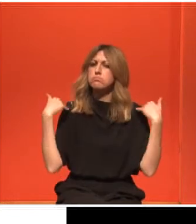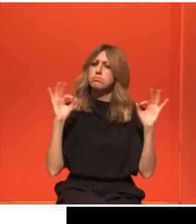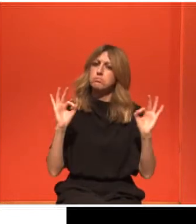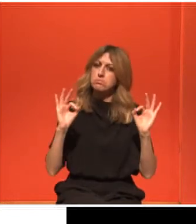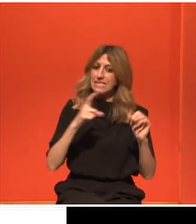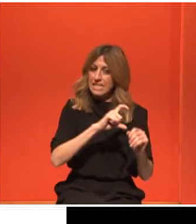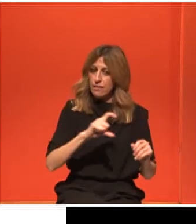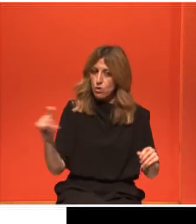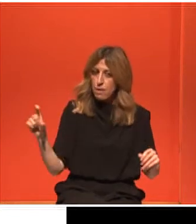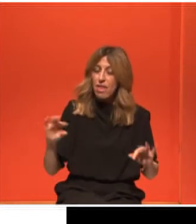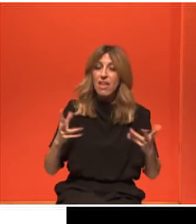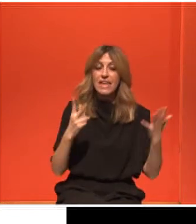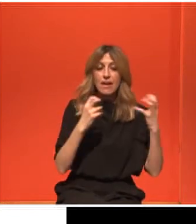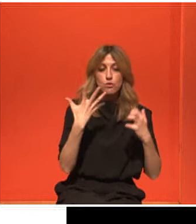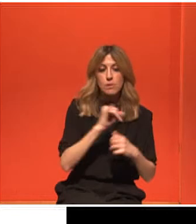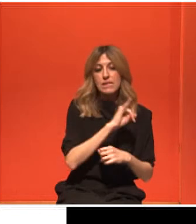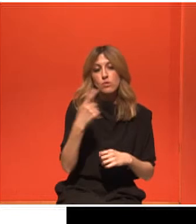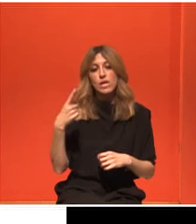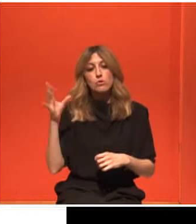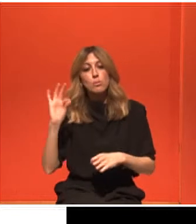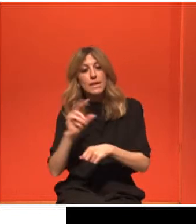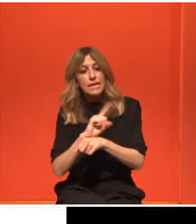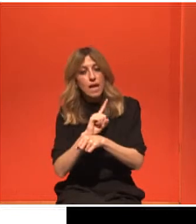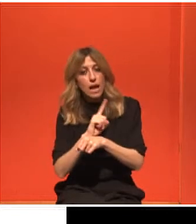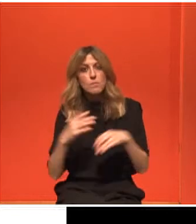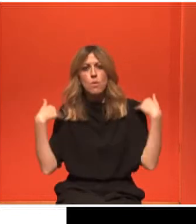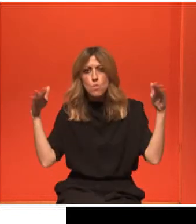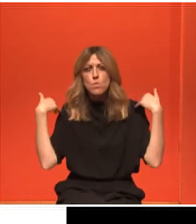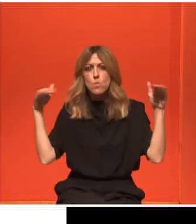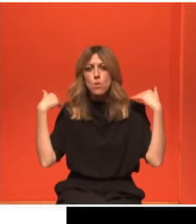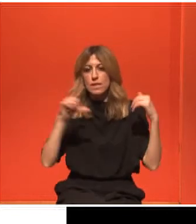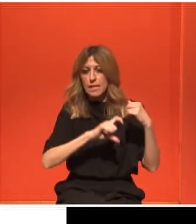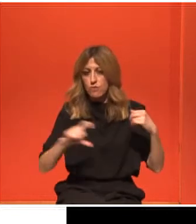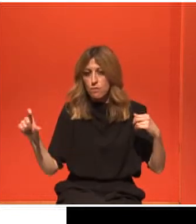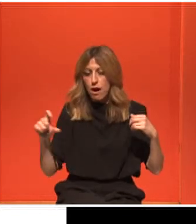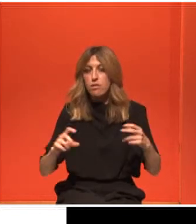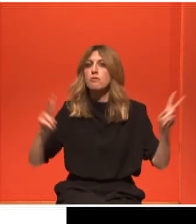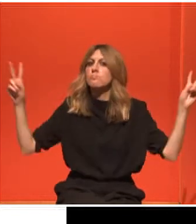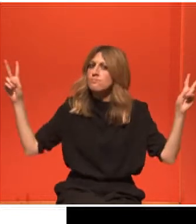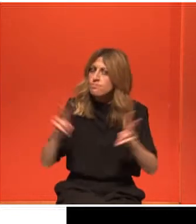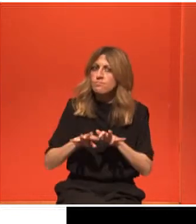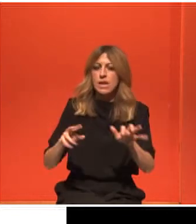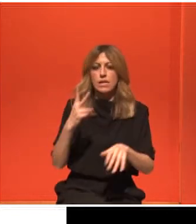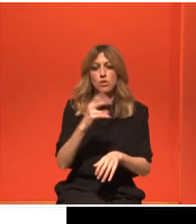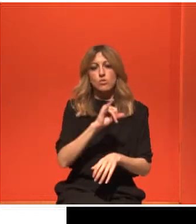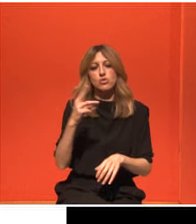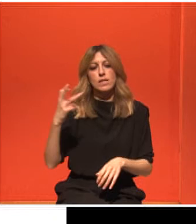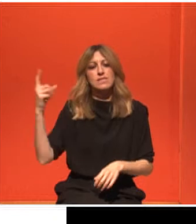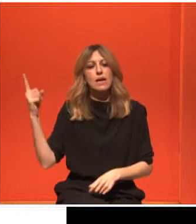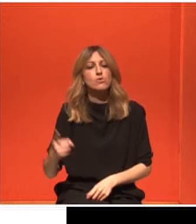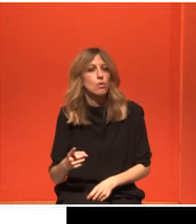για καρκίνο του μαστού 20-30%. Πάρα πολύ σημαντική ελάττωση. Να περιορίσουμε τη χρήση ορμονικών σκευασμάτων.